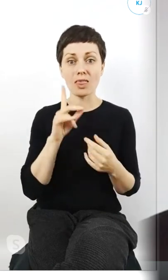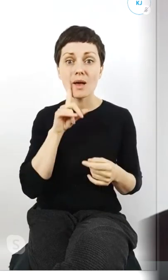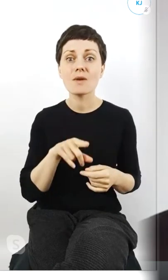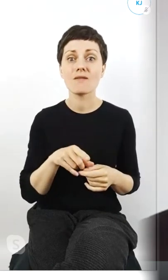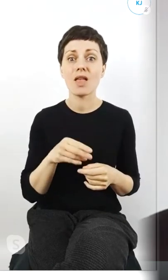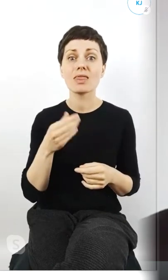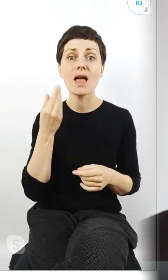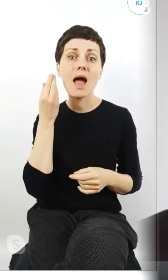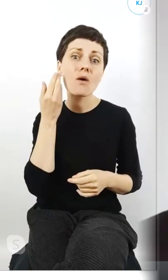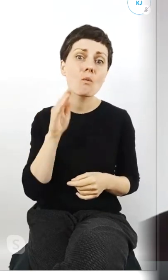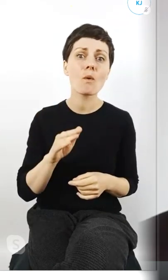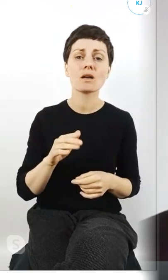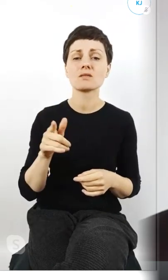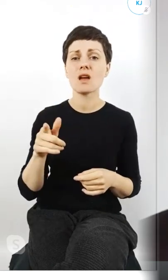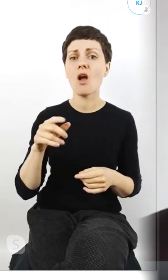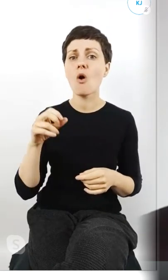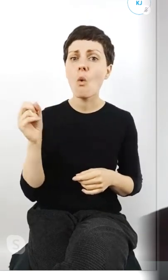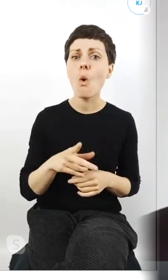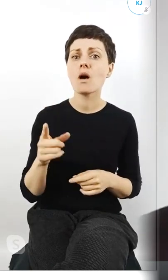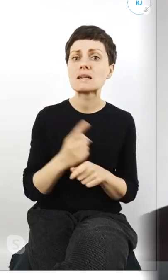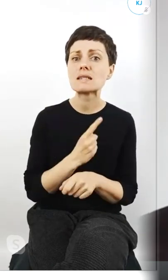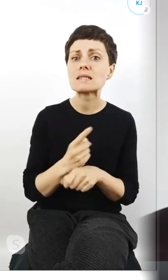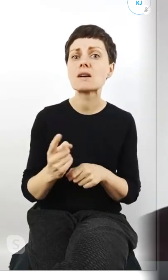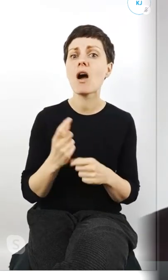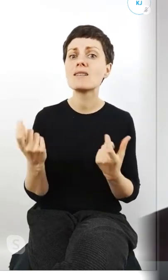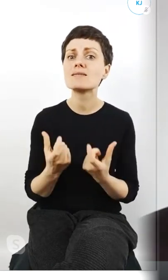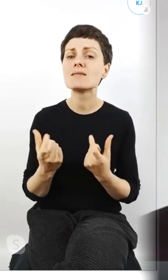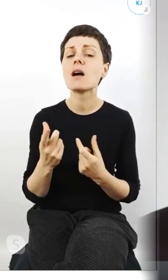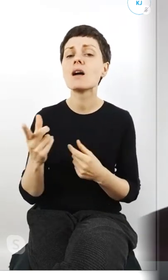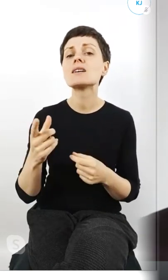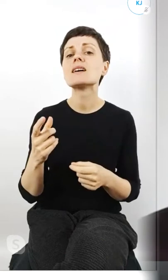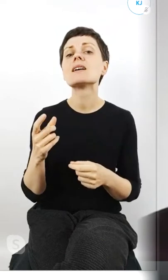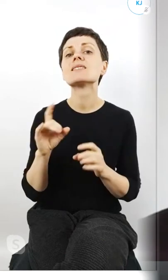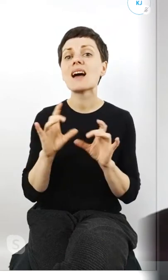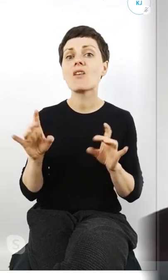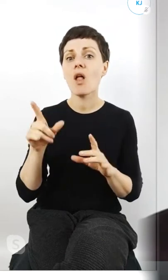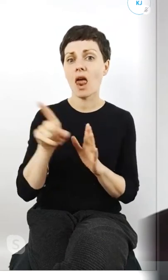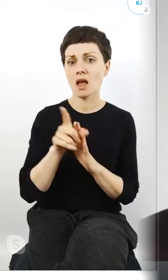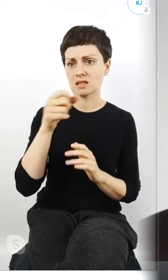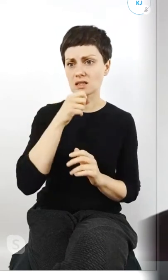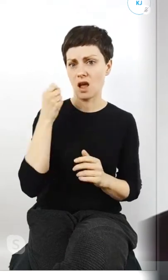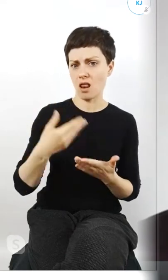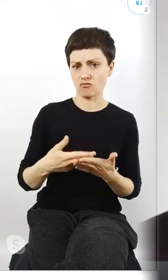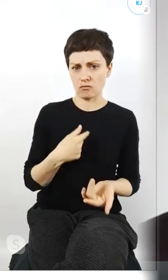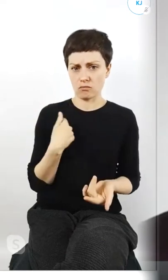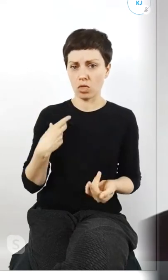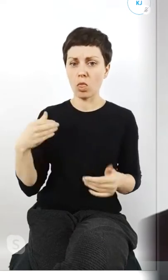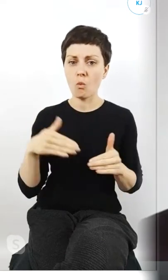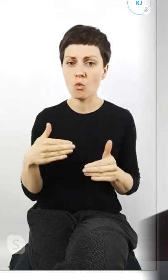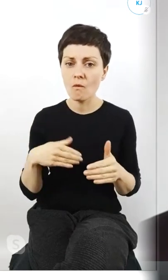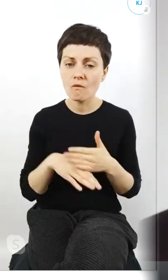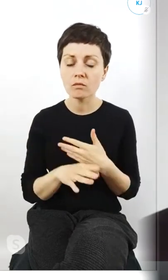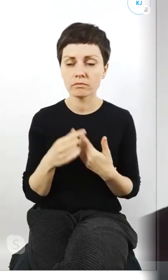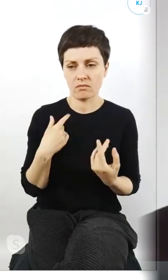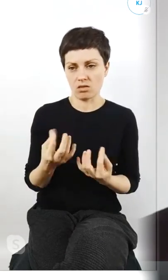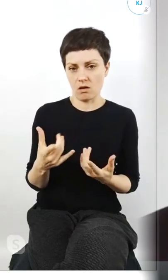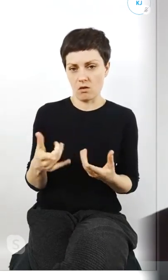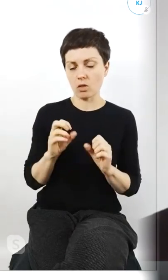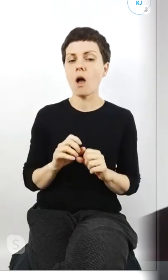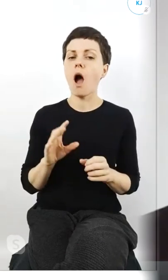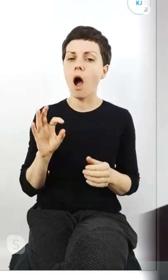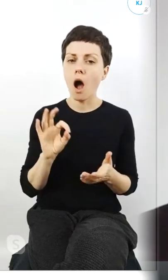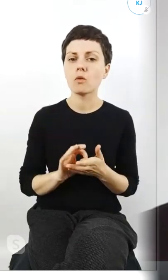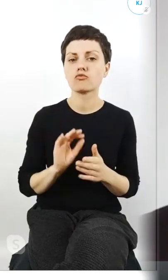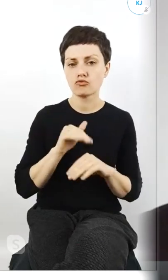zarażeni właśnie osoby starsze i tak to trochę odebrałem, no ale dobrze, że właśnie zostało to